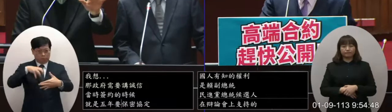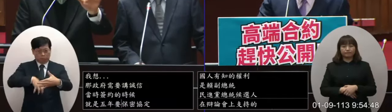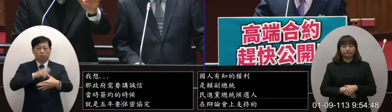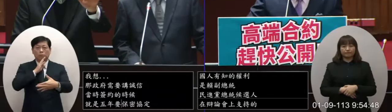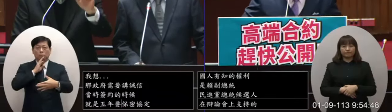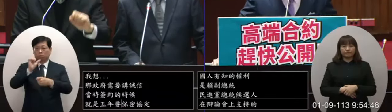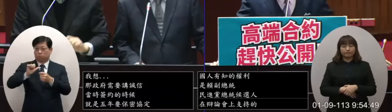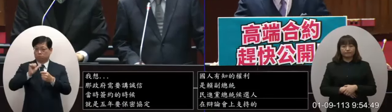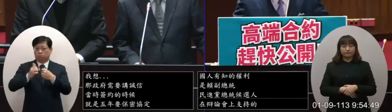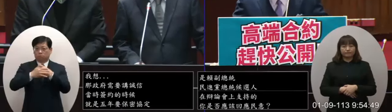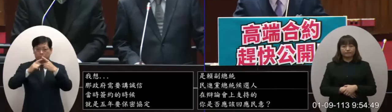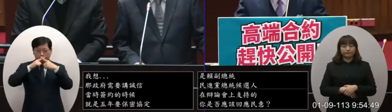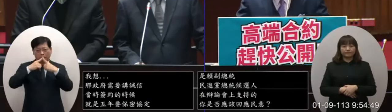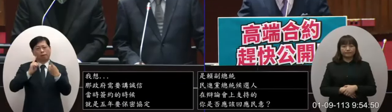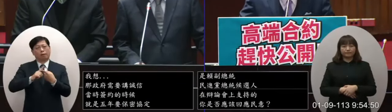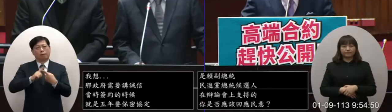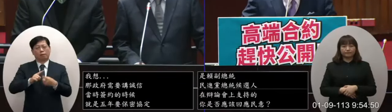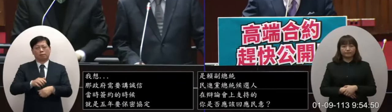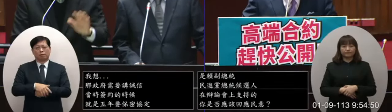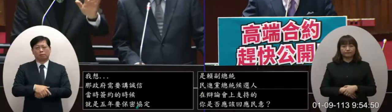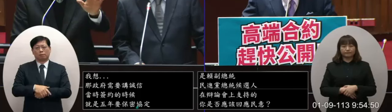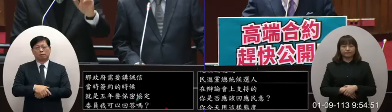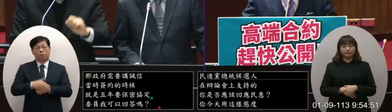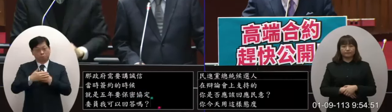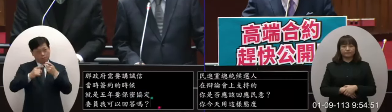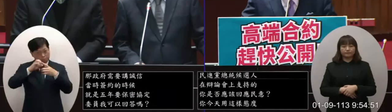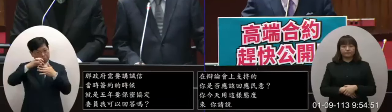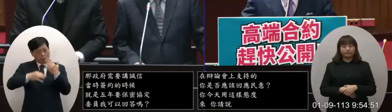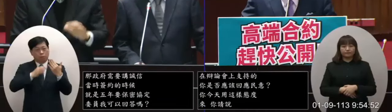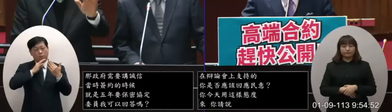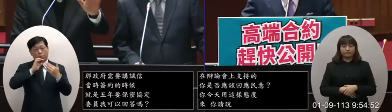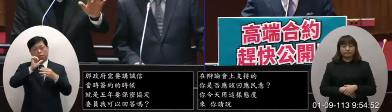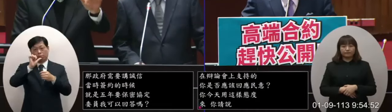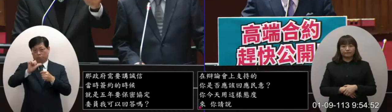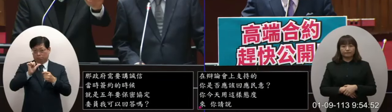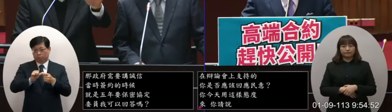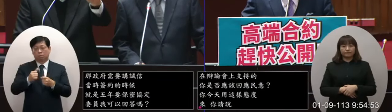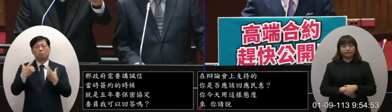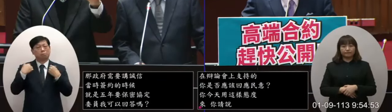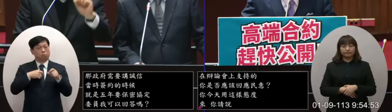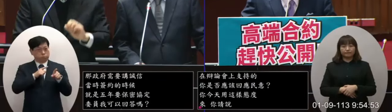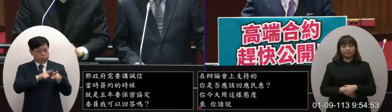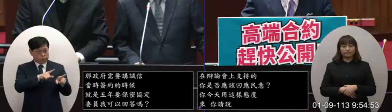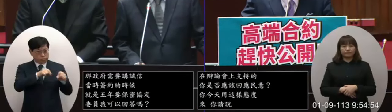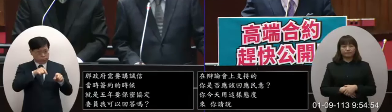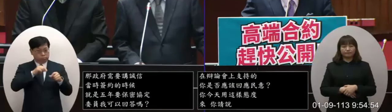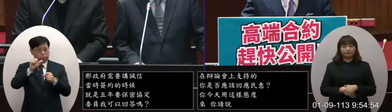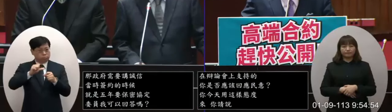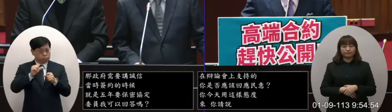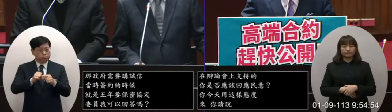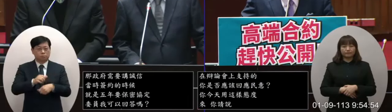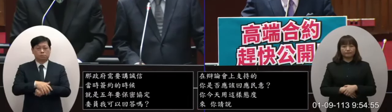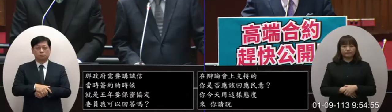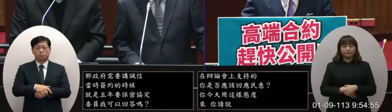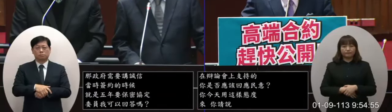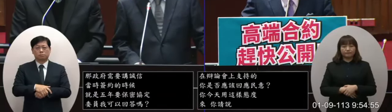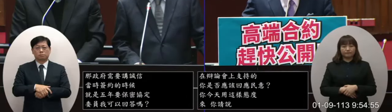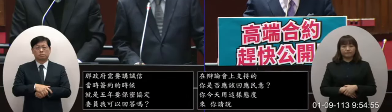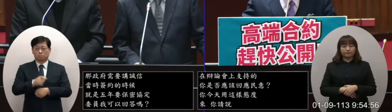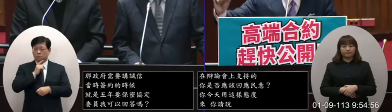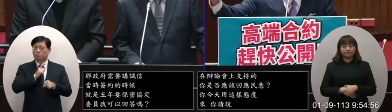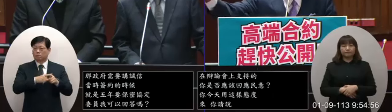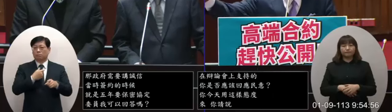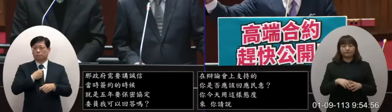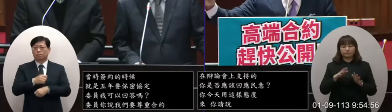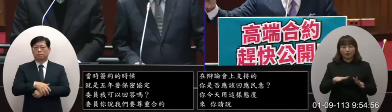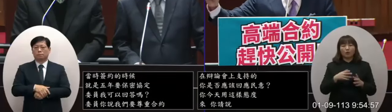就是五年的保密協定保密條款所以我們是應該要遵照這個五年的保密條款的方式來